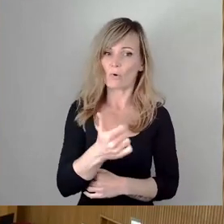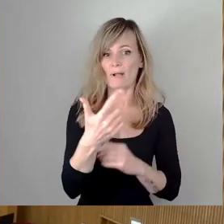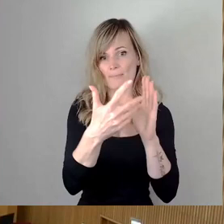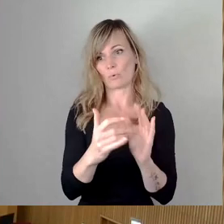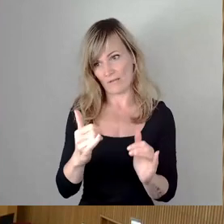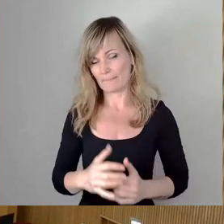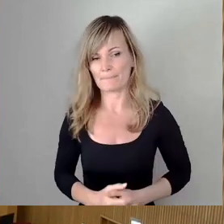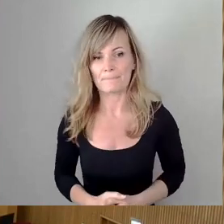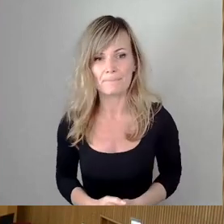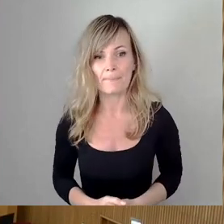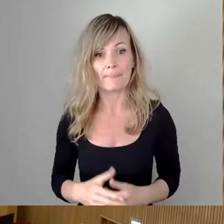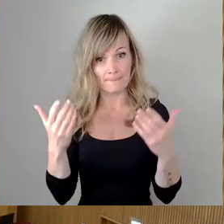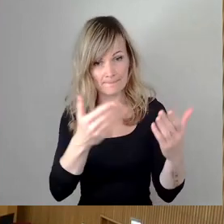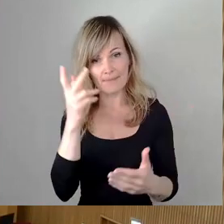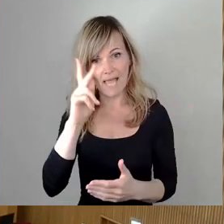Aber jetzt erst mal Herr Kühn bitte.